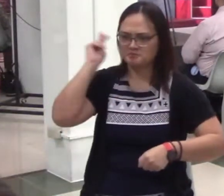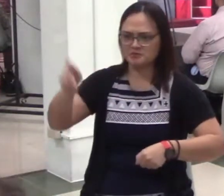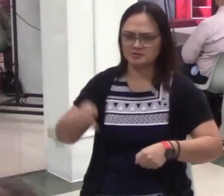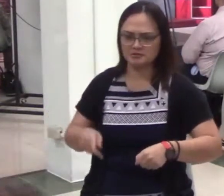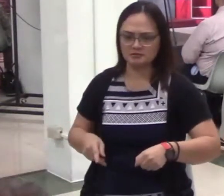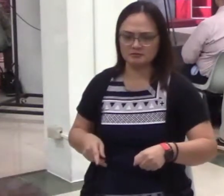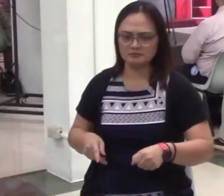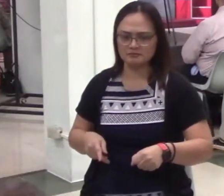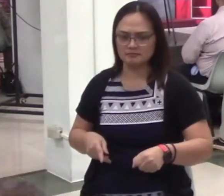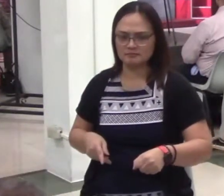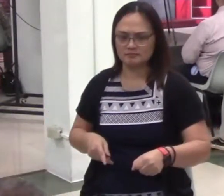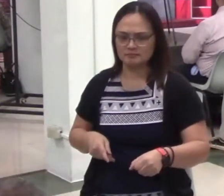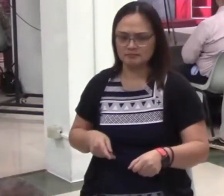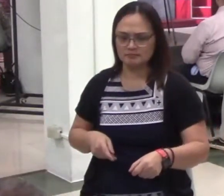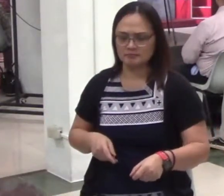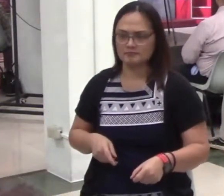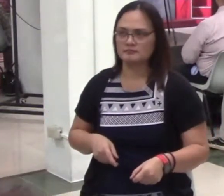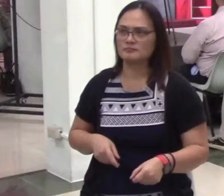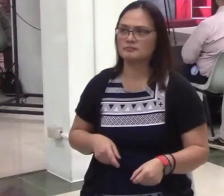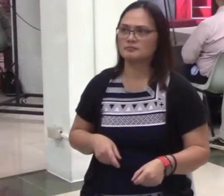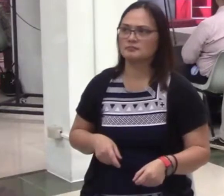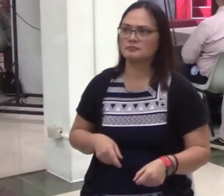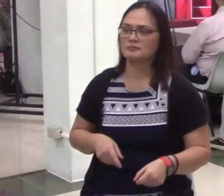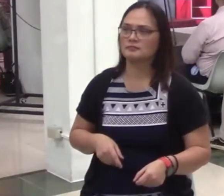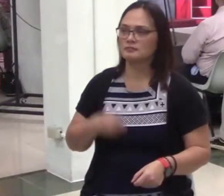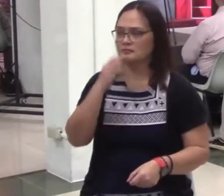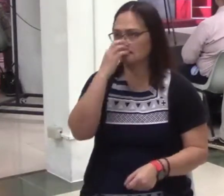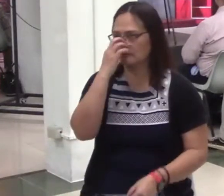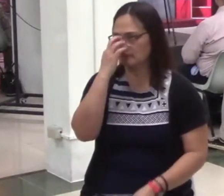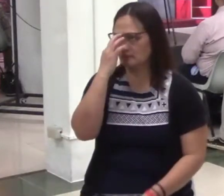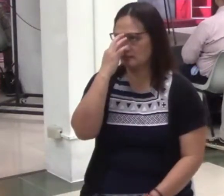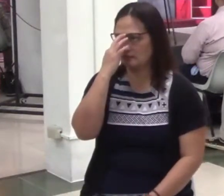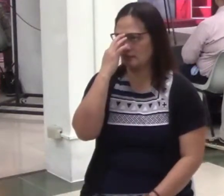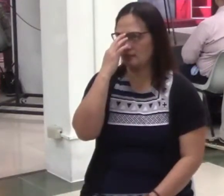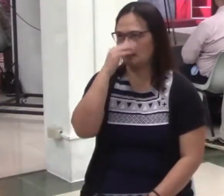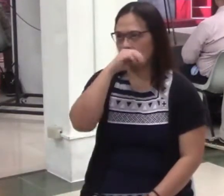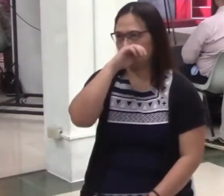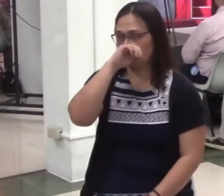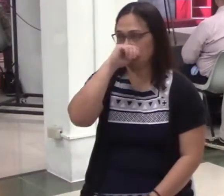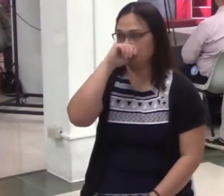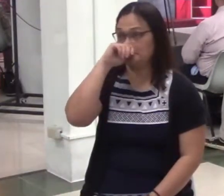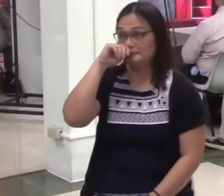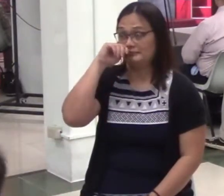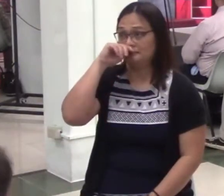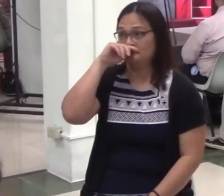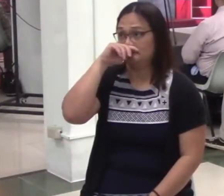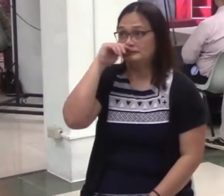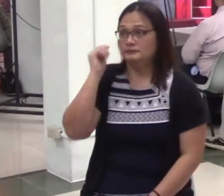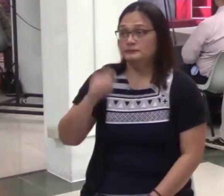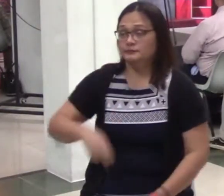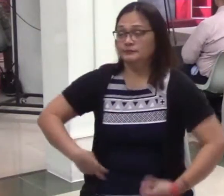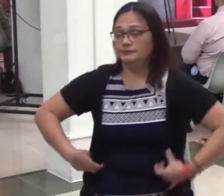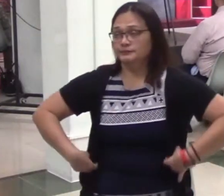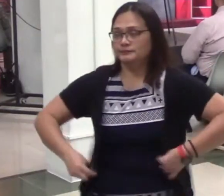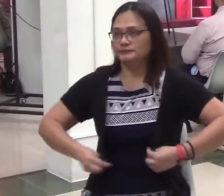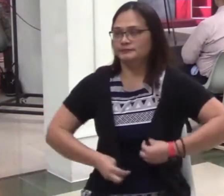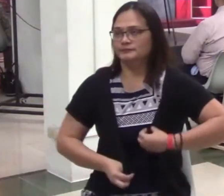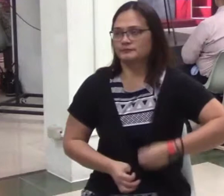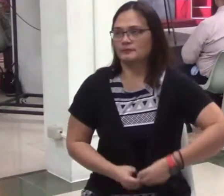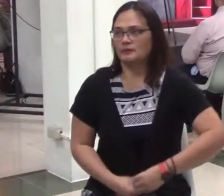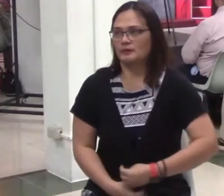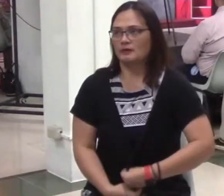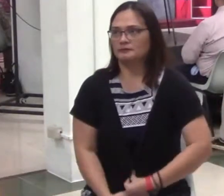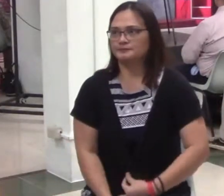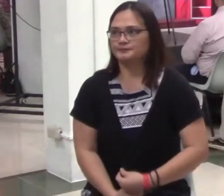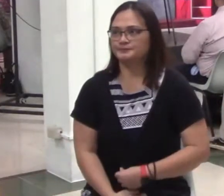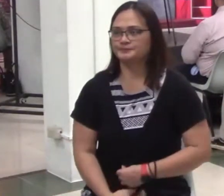Pwede ba? Pupunta kami dito, pero wala ng pakialaman. Pagkumanta na, okay na, wala na. Kaya marami po, hanggang music